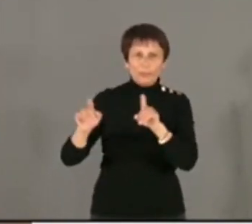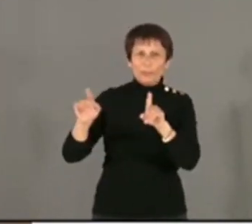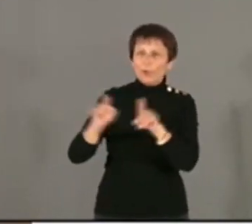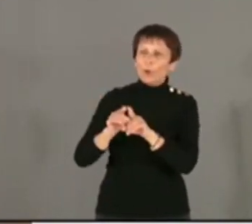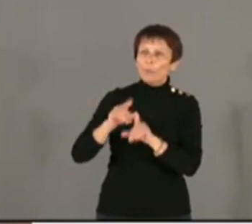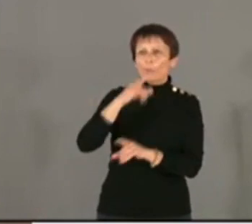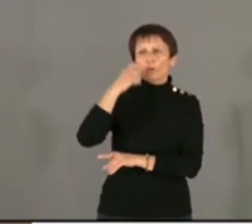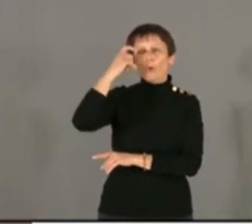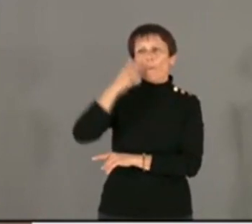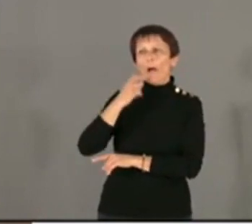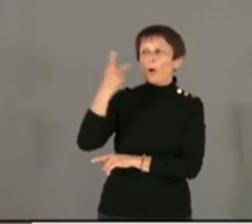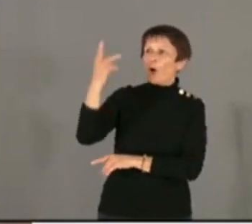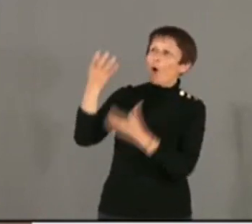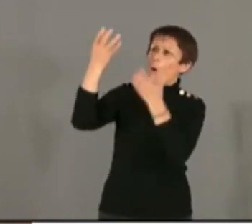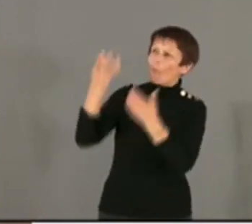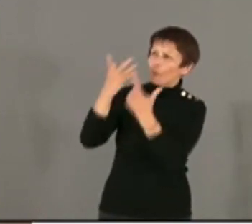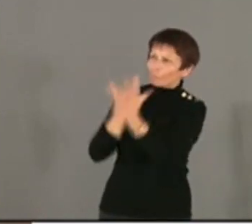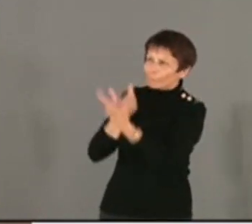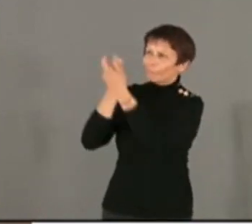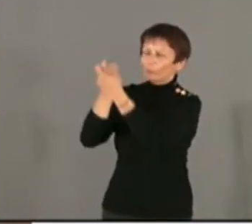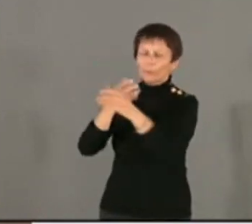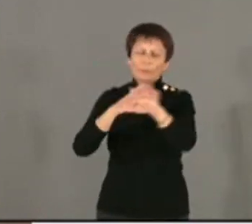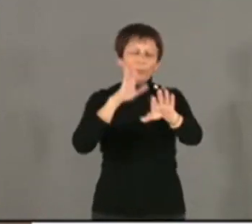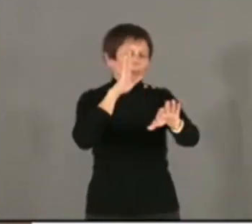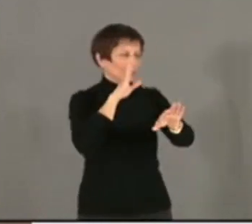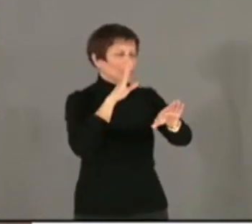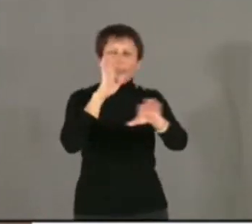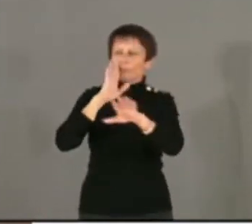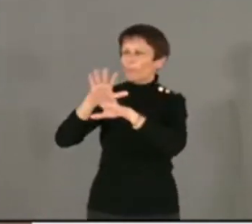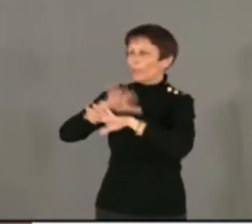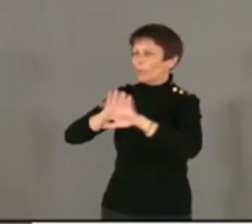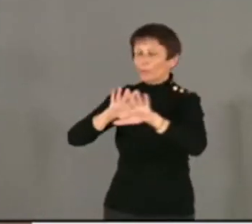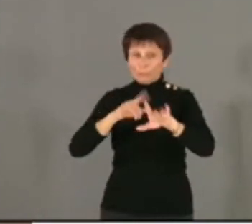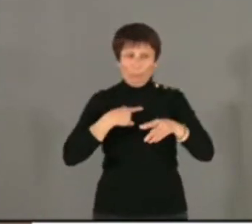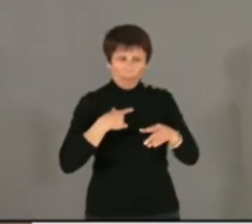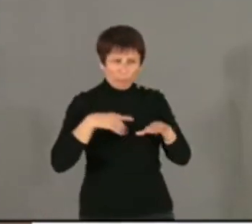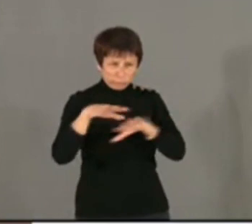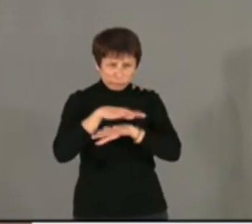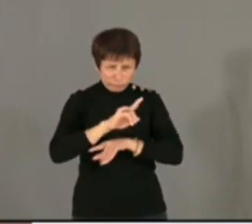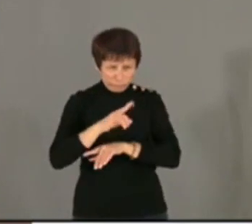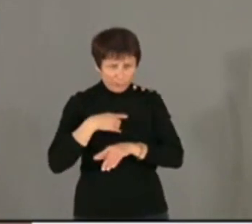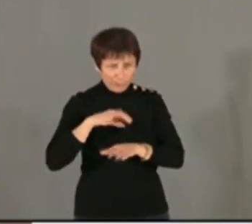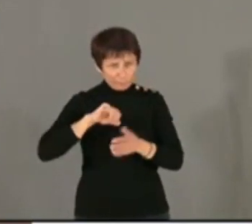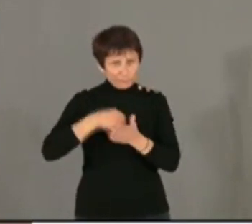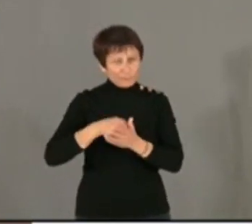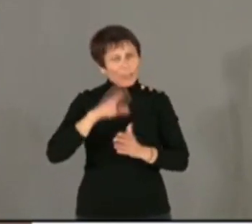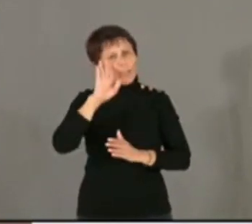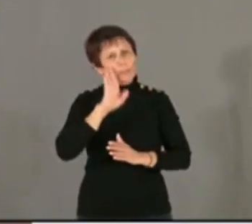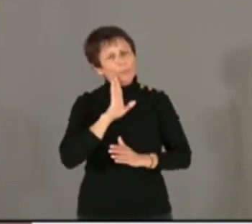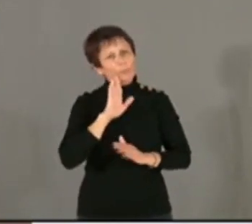volonté de... Vous confondez là. Non, non, je ne confonds pas. Et je termine. Écoutez, vous n'allez quand même pas commencer à